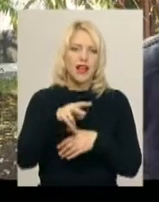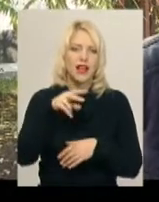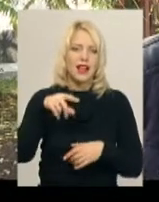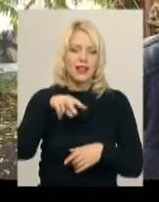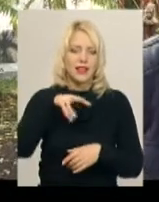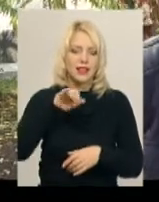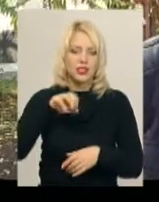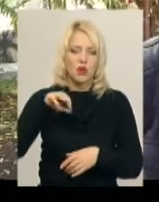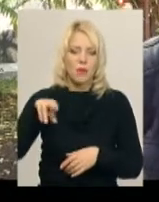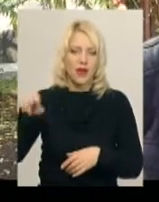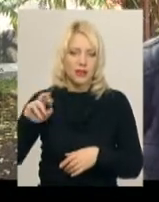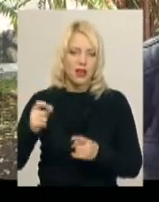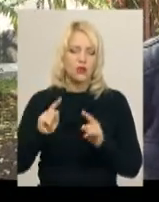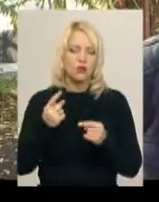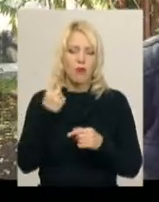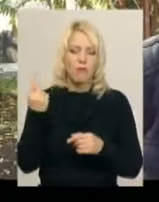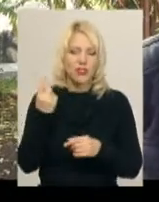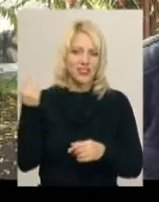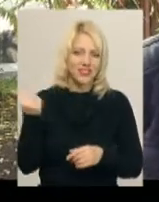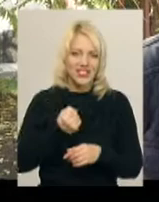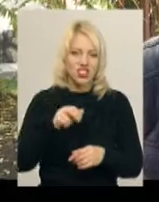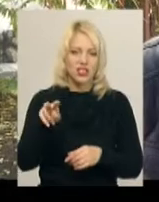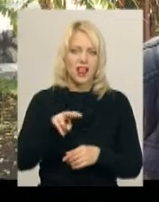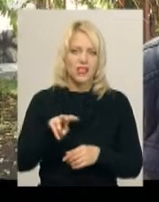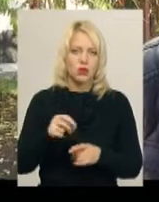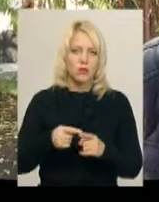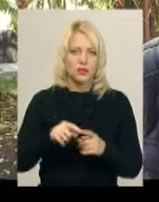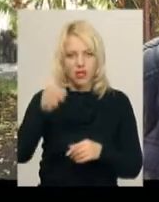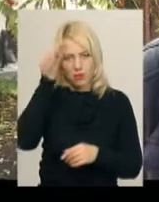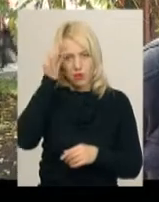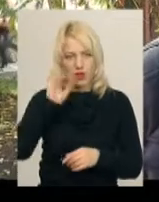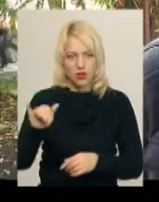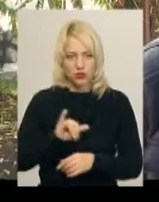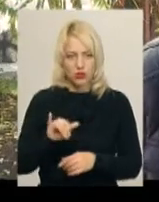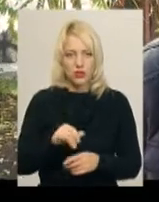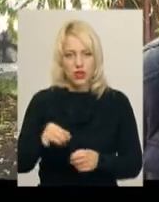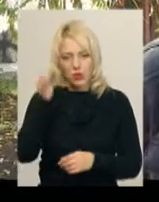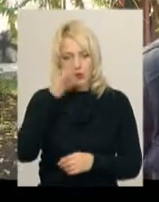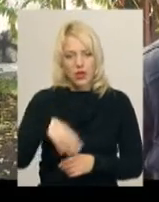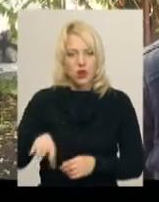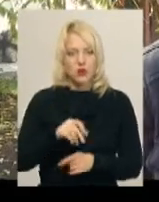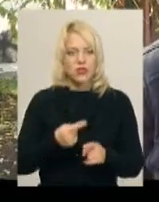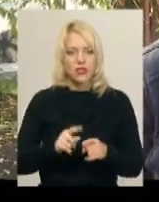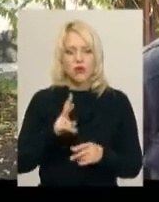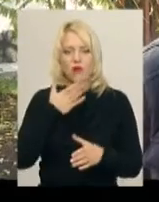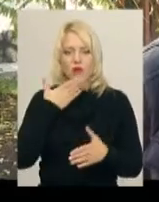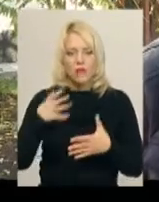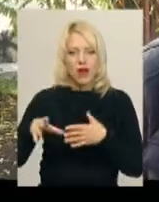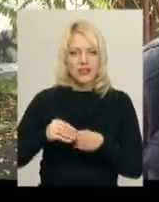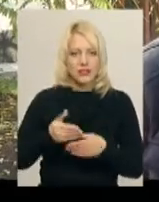перший тиждень листопада є незмінним. Це є поминальна субота і поминають усіх тих, кого нема з нами.